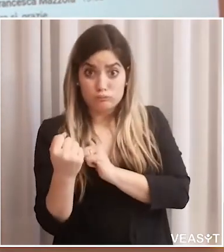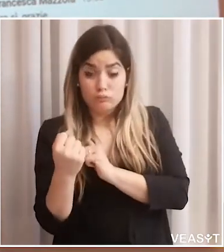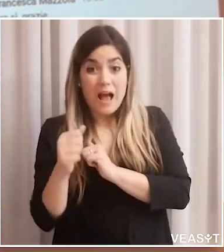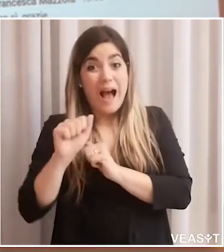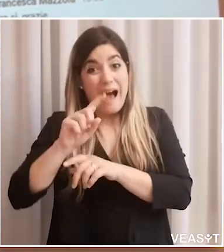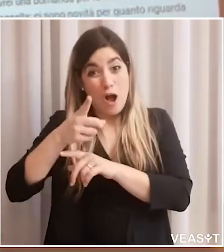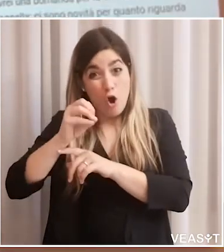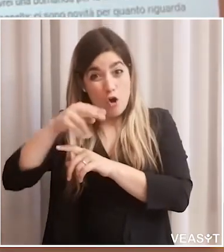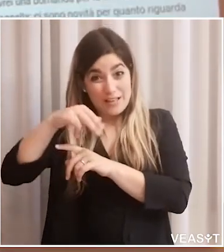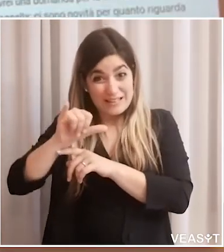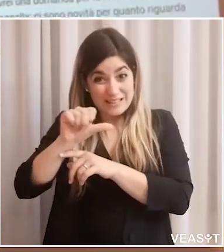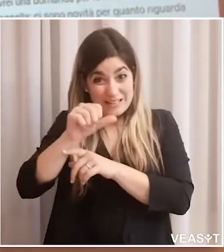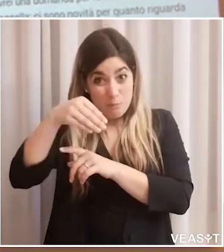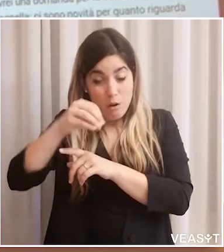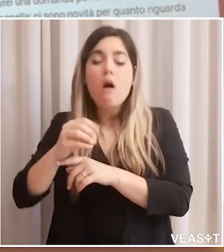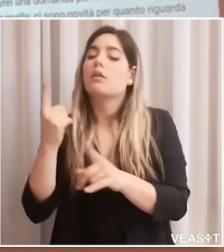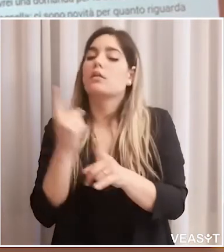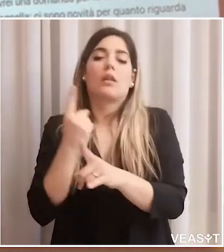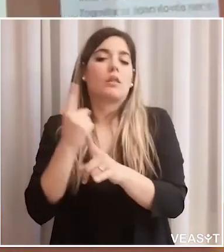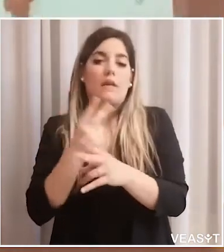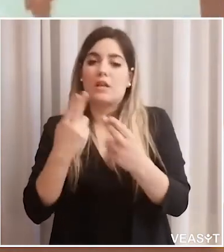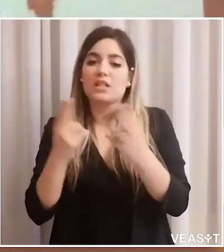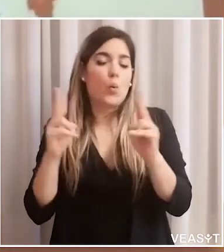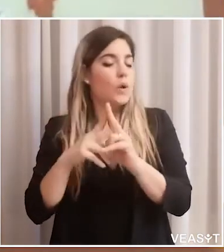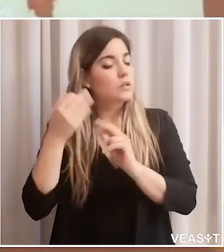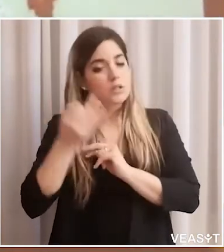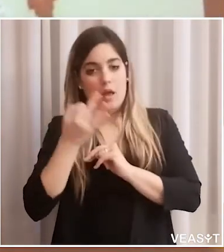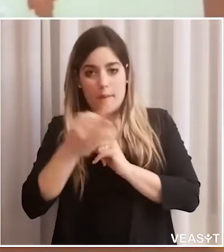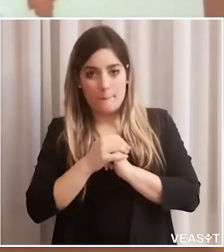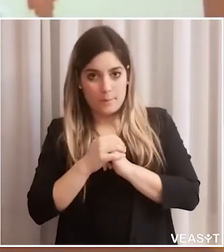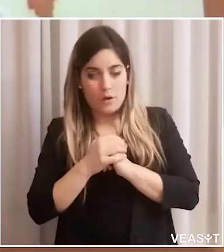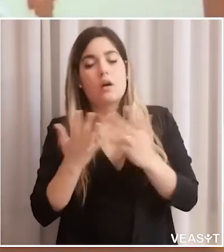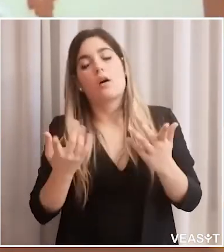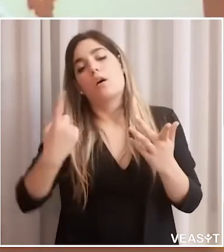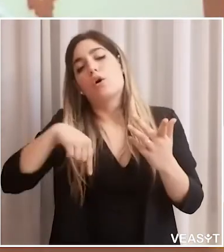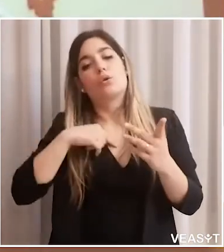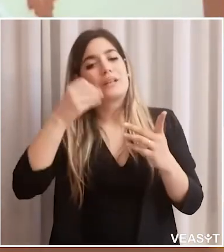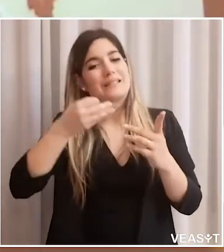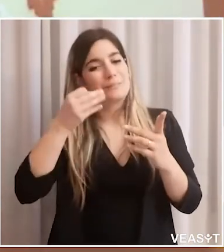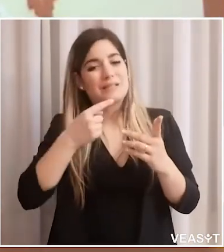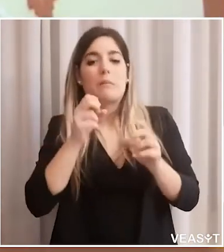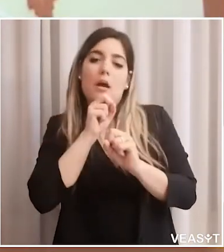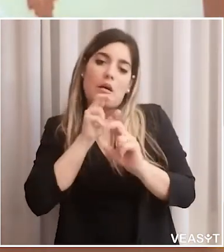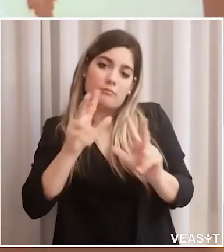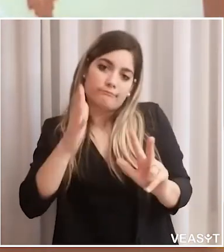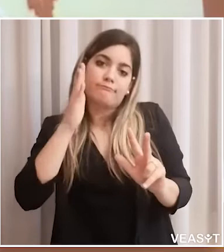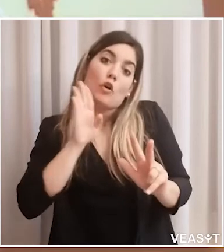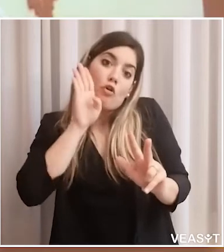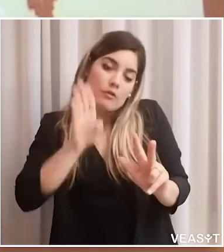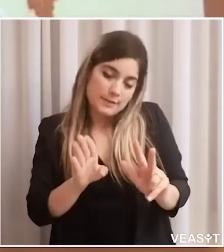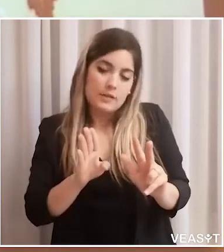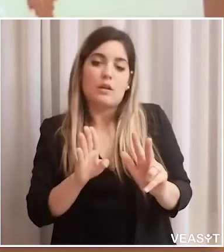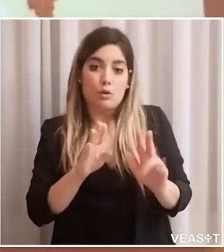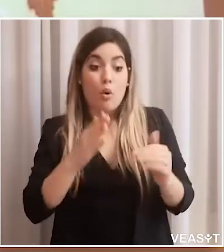sportiva sia in termine ludico che in termine agonistico, credo che la debba affrontare in sicurezza. Ed è per questo che